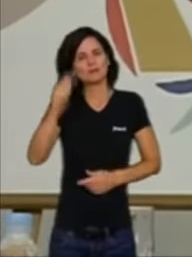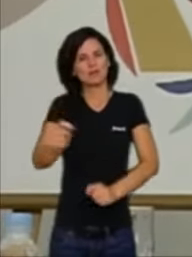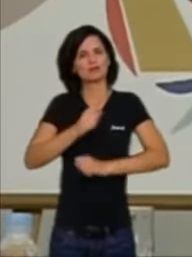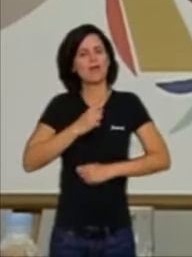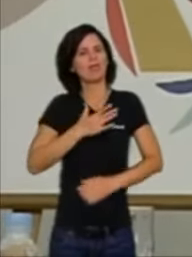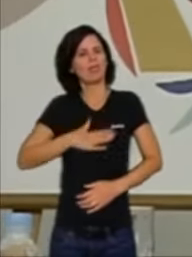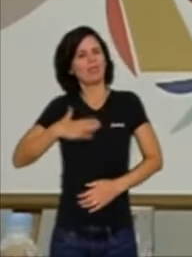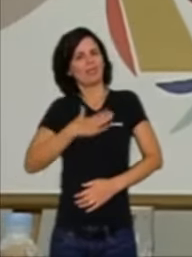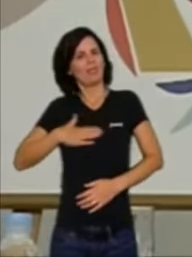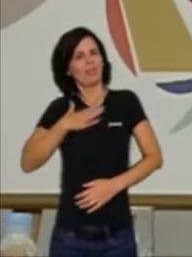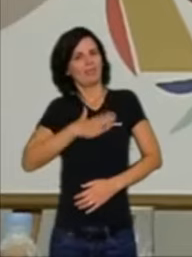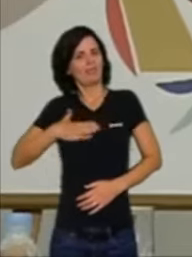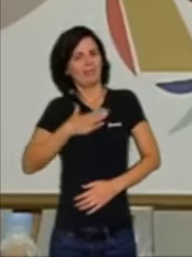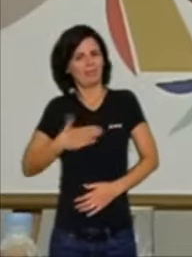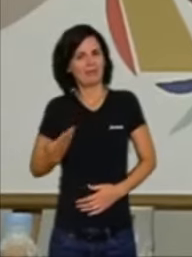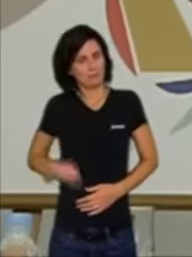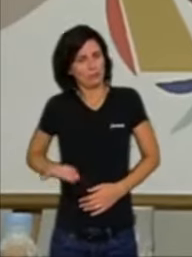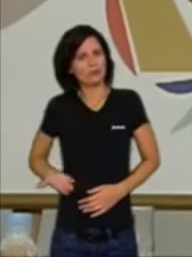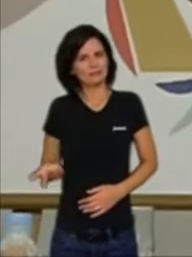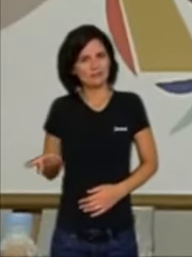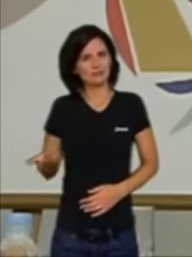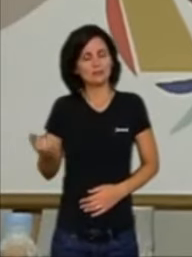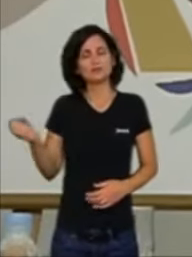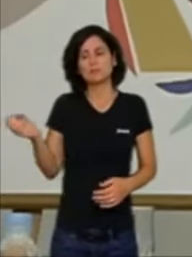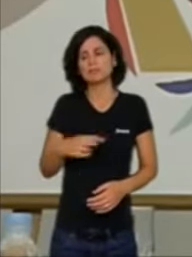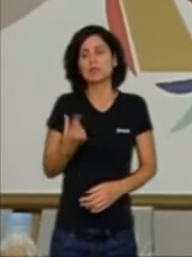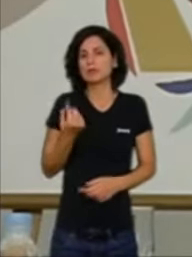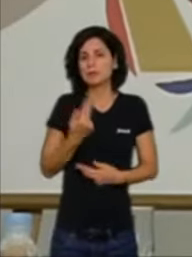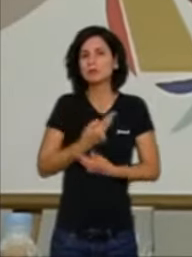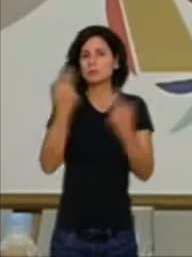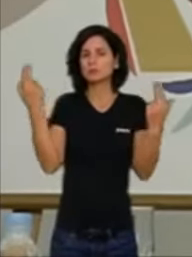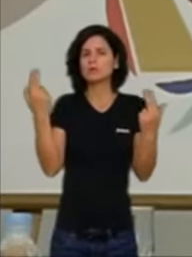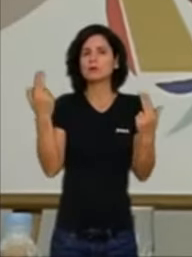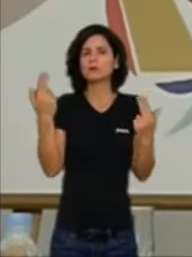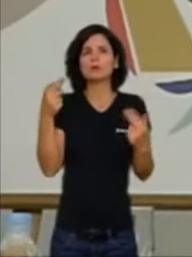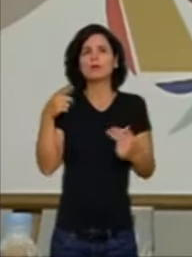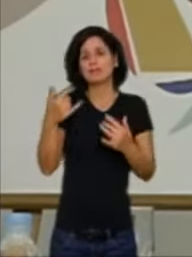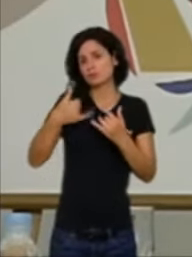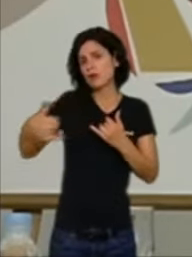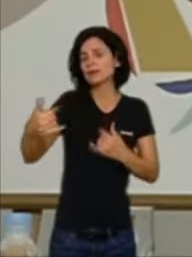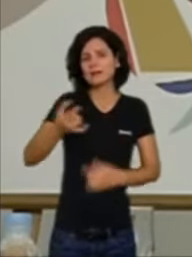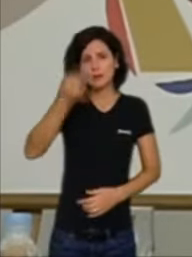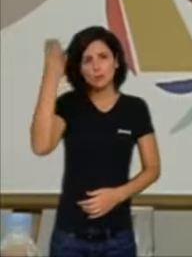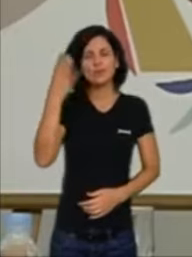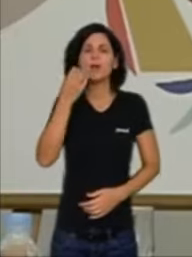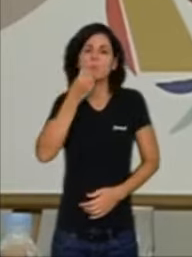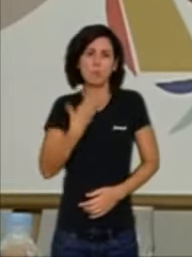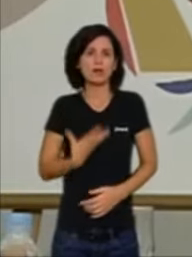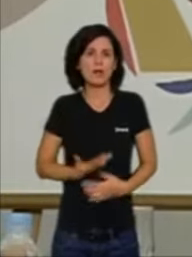Així és que jo crec que la inversió de diners públics és una idea bona